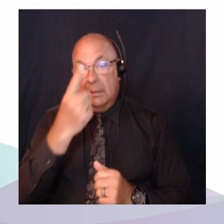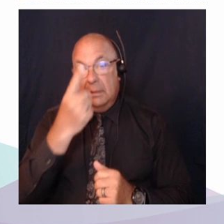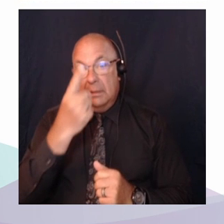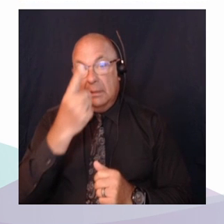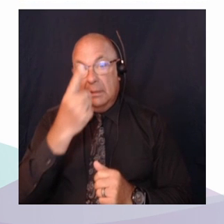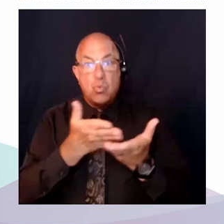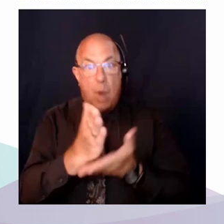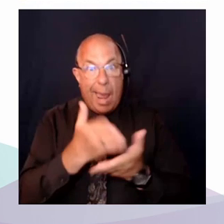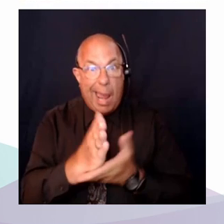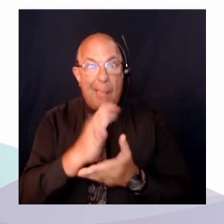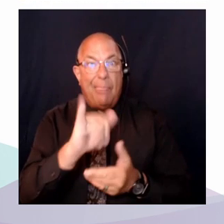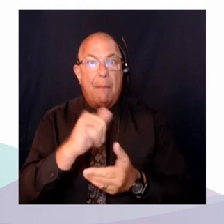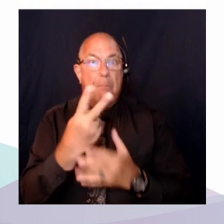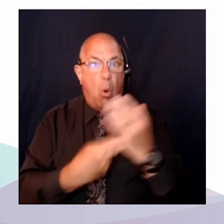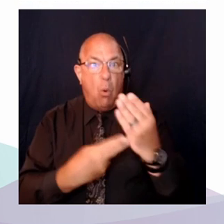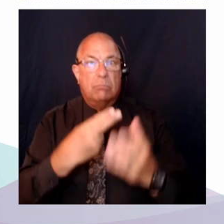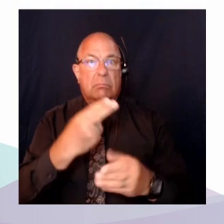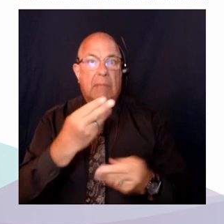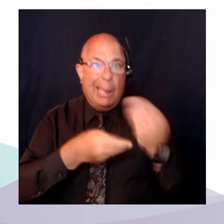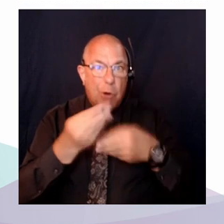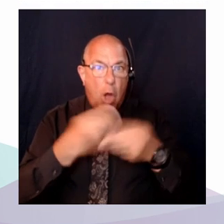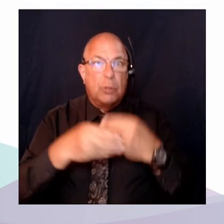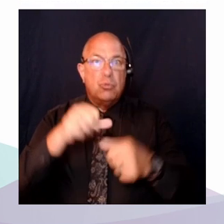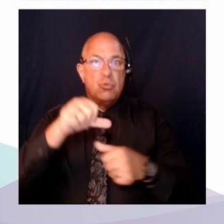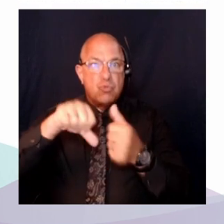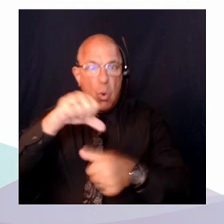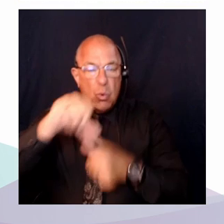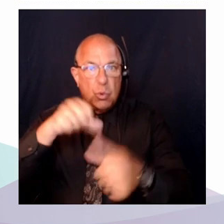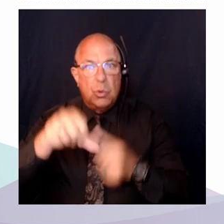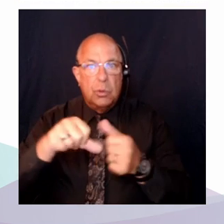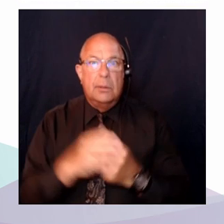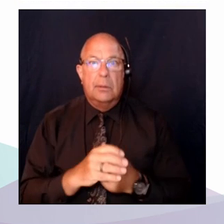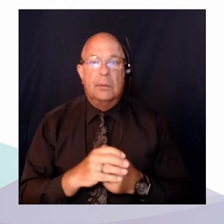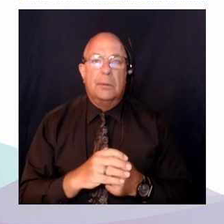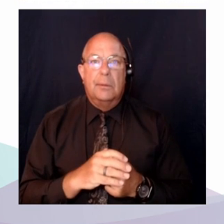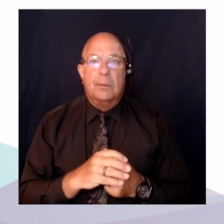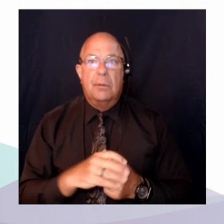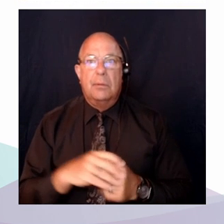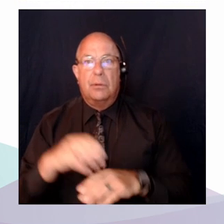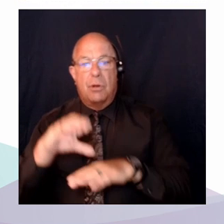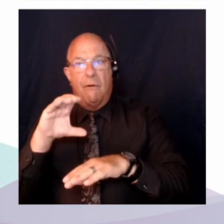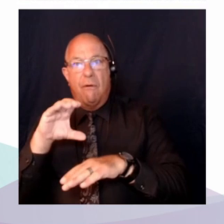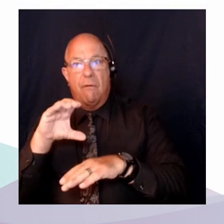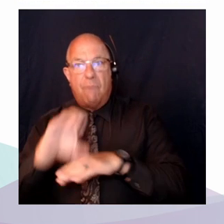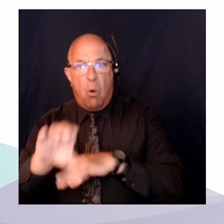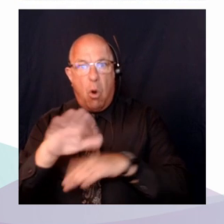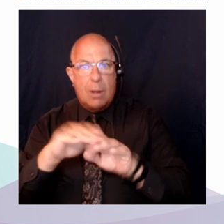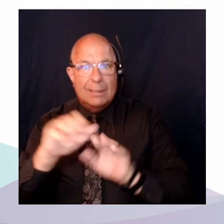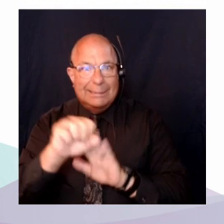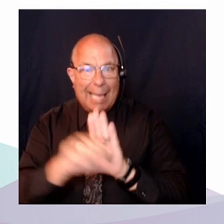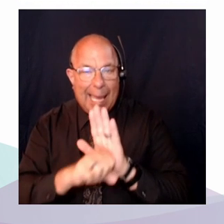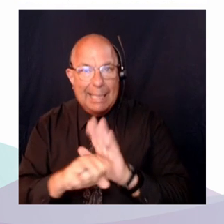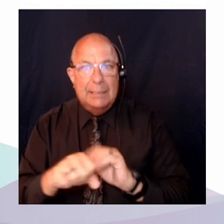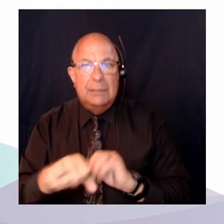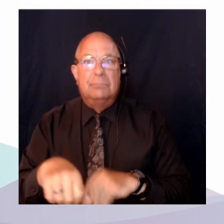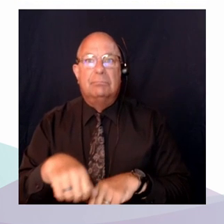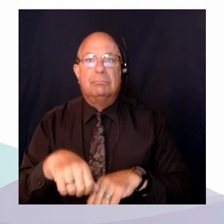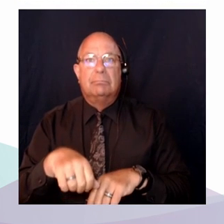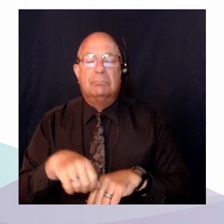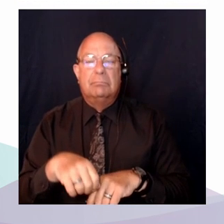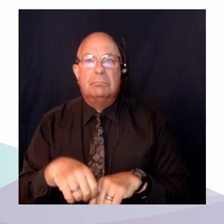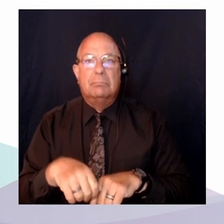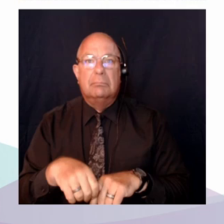droits économiques et sociaux imposent aux États des obligations qui sont à la fois à réalisation immédiate.